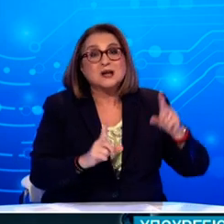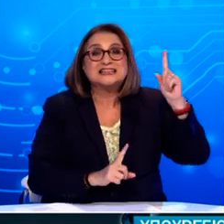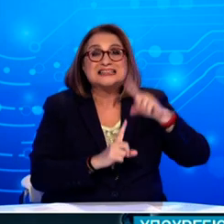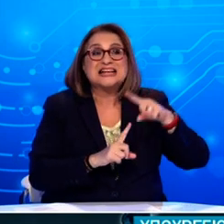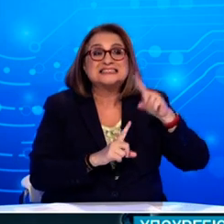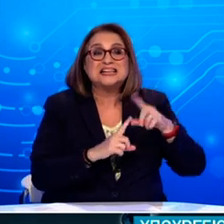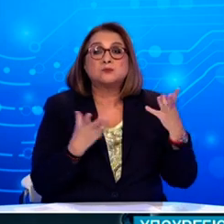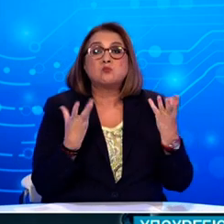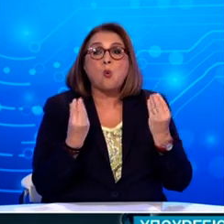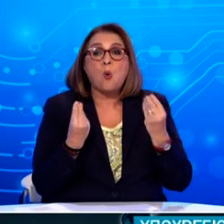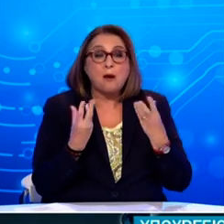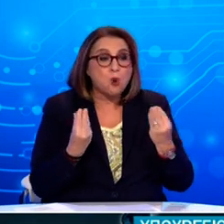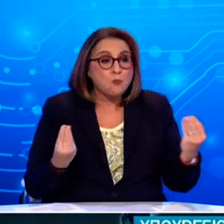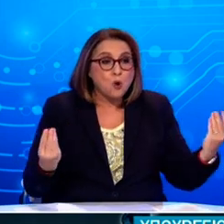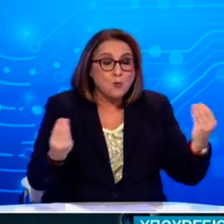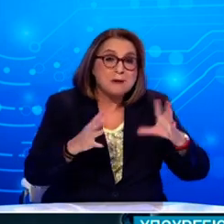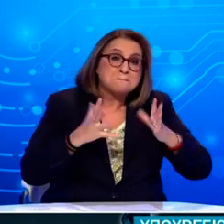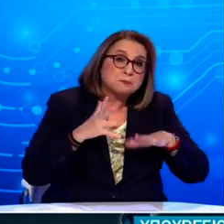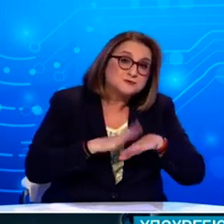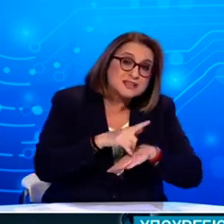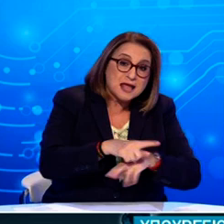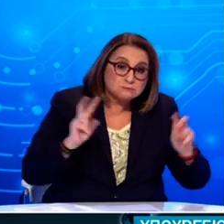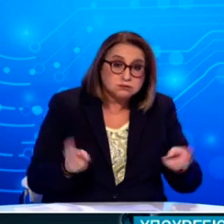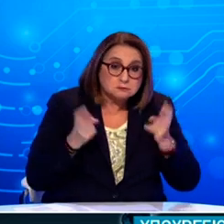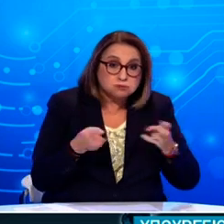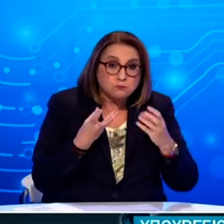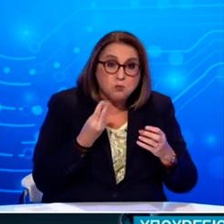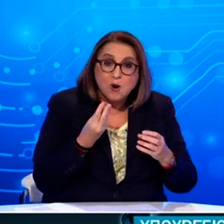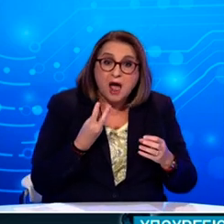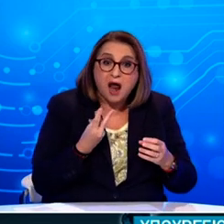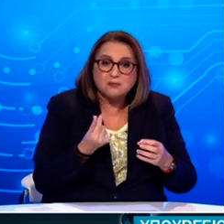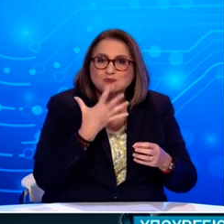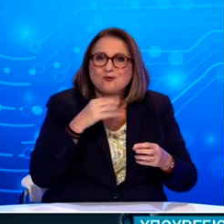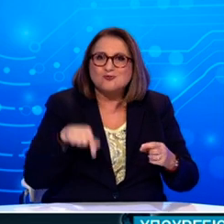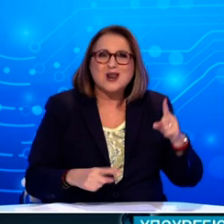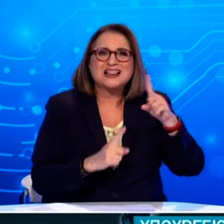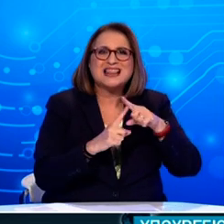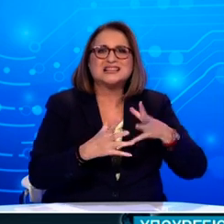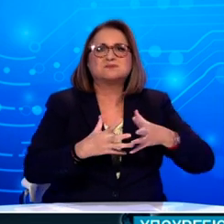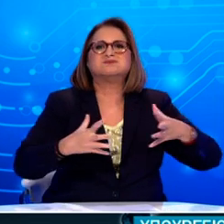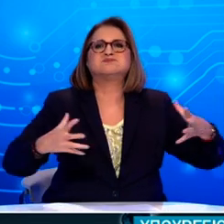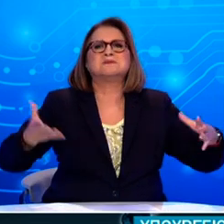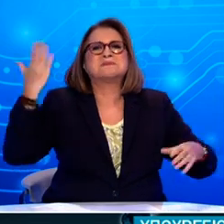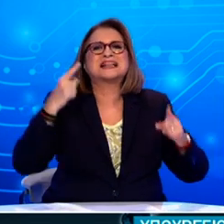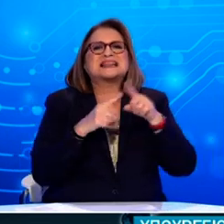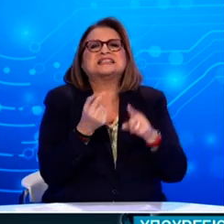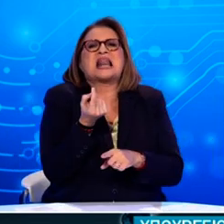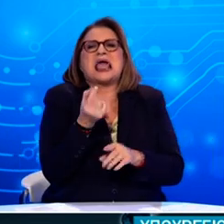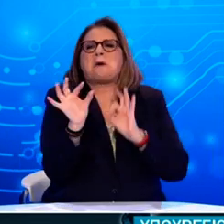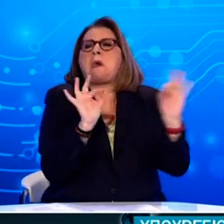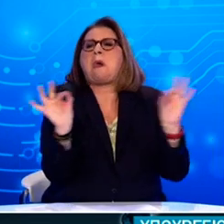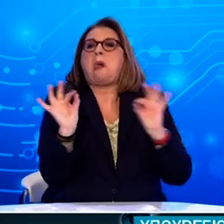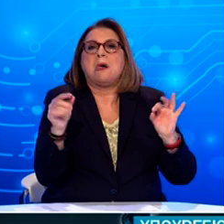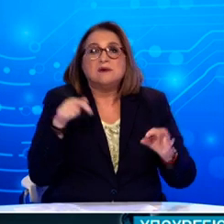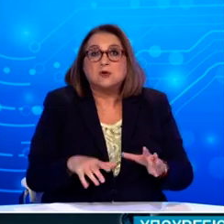διαγιγνώσκονται οι πολύ υπιότερες ή και οι ασυμπτοματικές περιπτώσεις. Συνεπώς θα πρέπει να εξακολουθούμε να θεωρούμε τον ιό ότι παραμένει